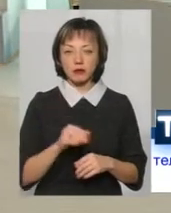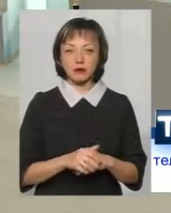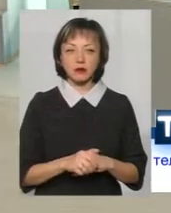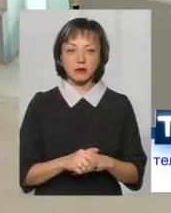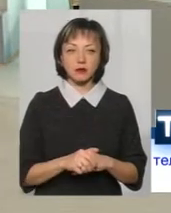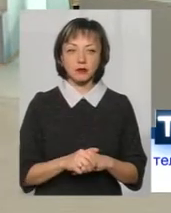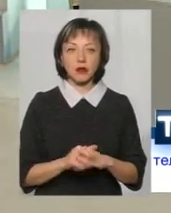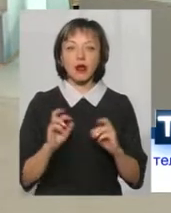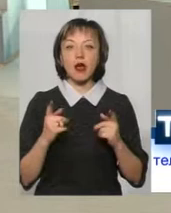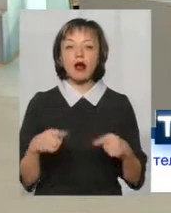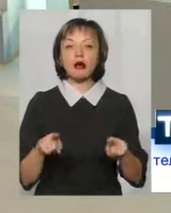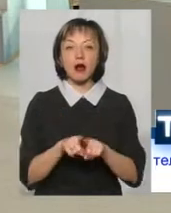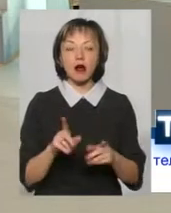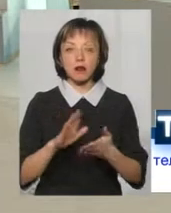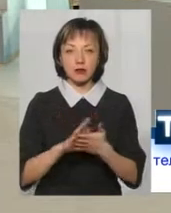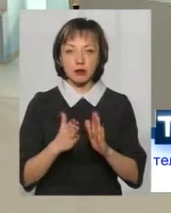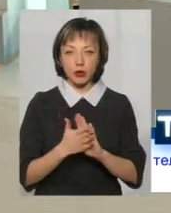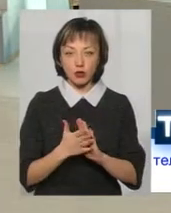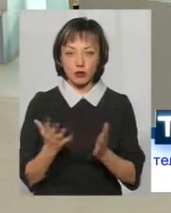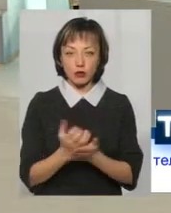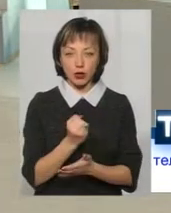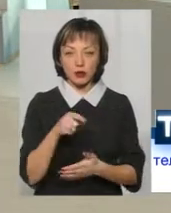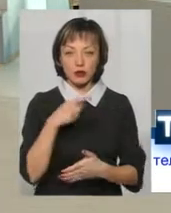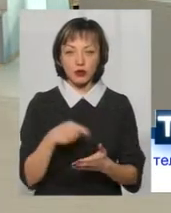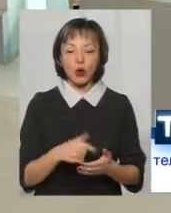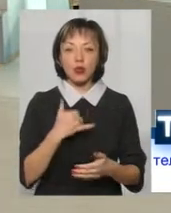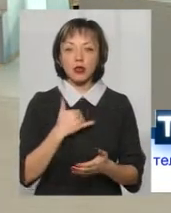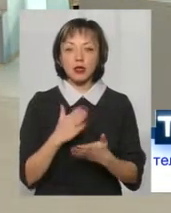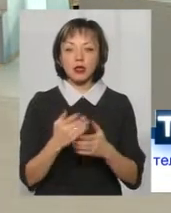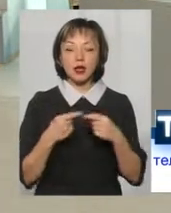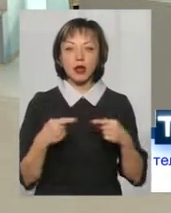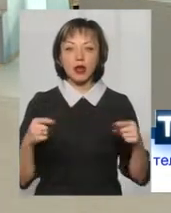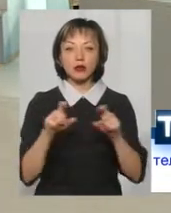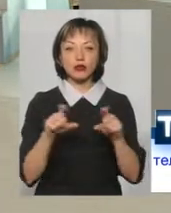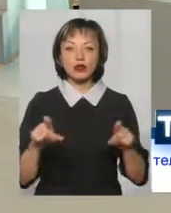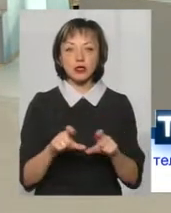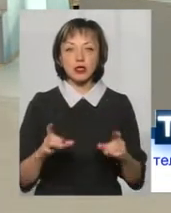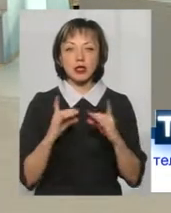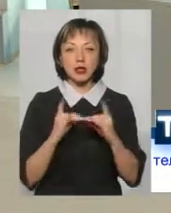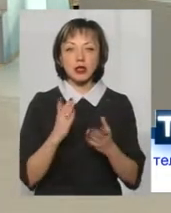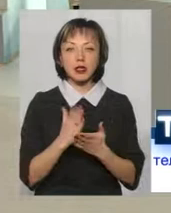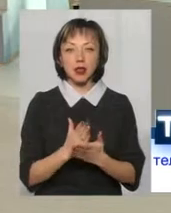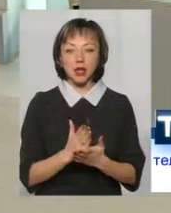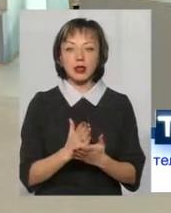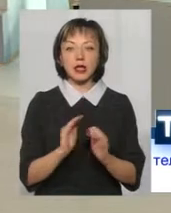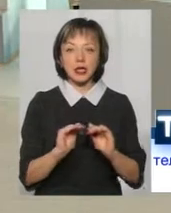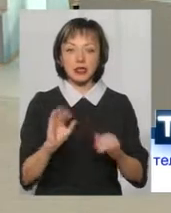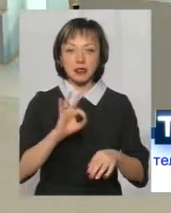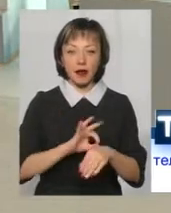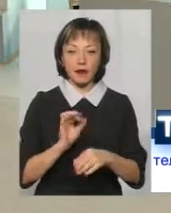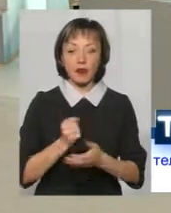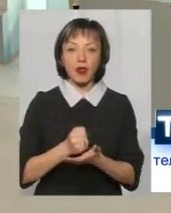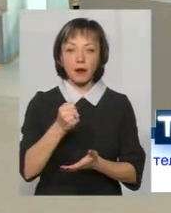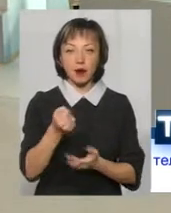А як складається така ситуація? От так. В нас є ряд шкіл-інтернатів, там, де є діти з діагнозами, вони туди